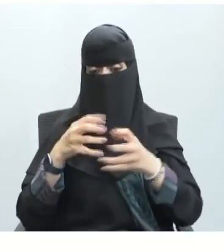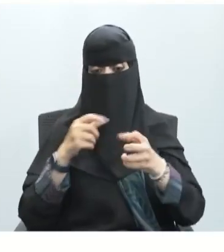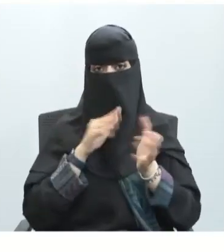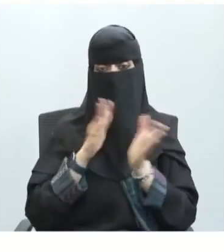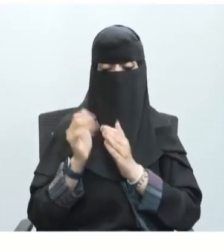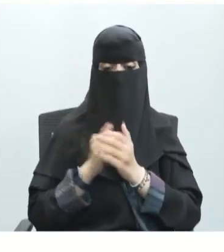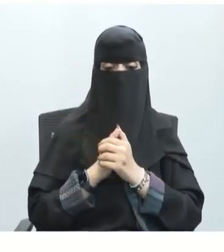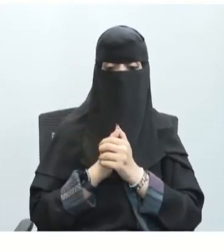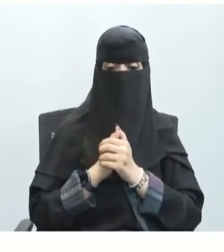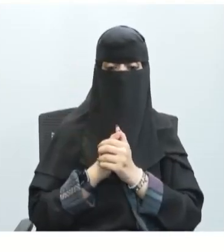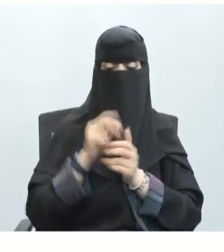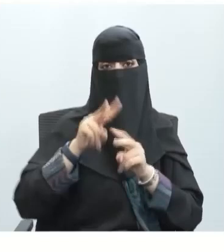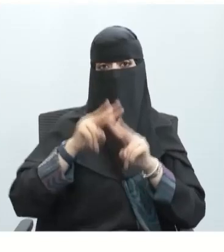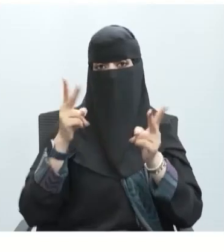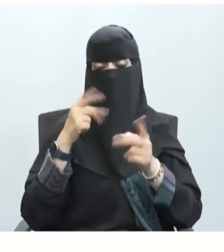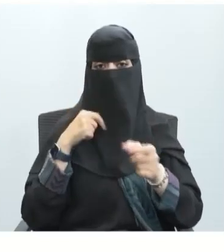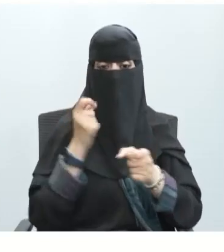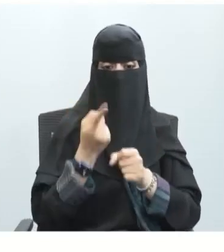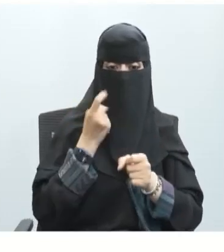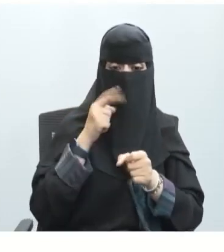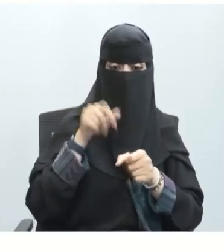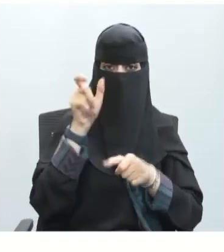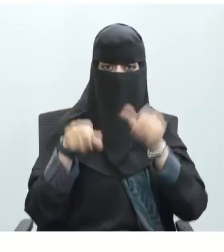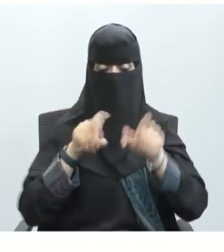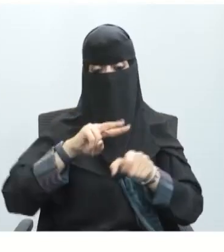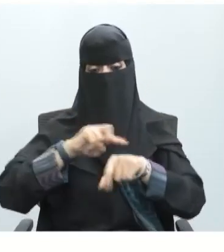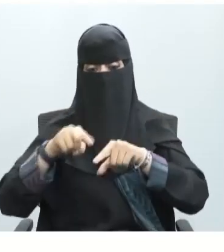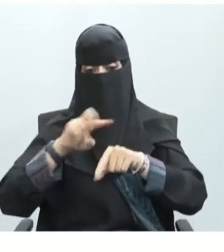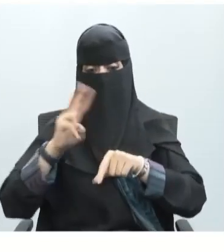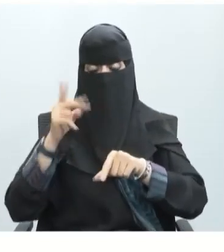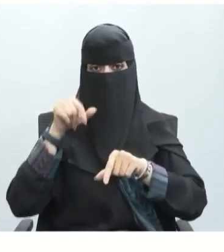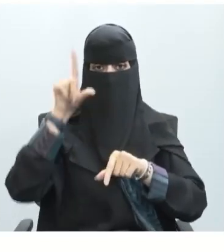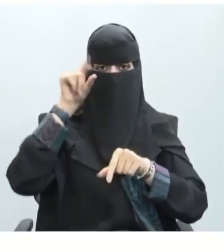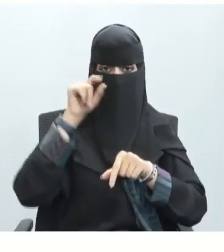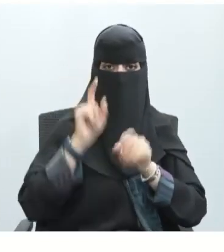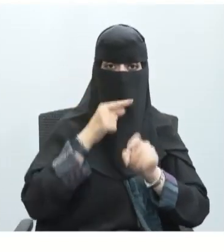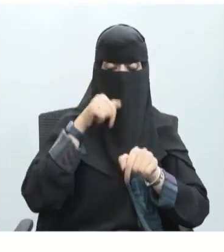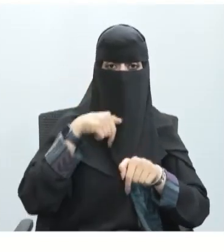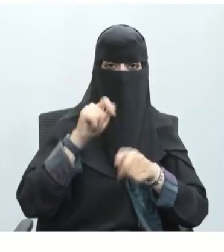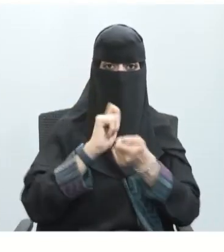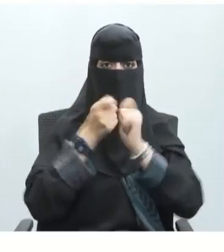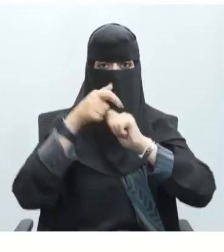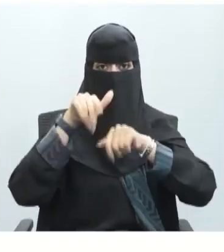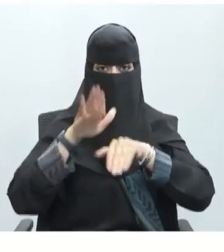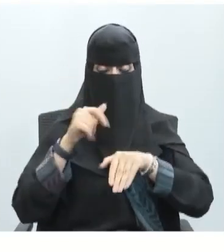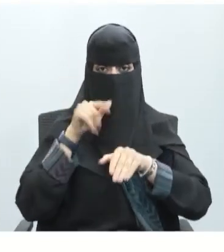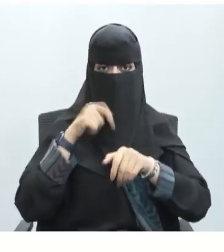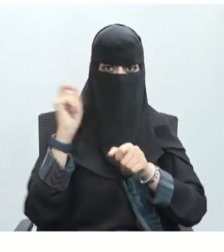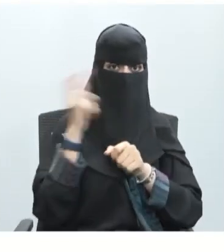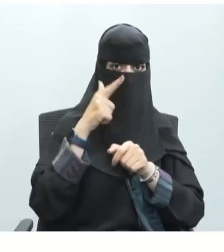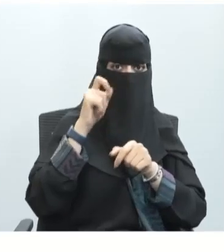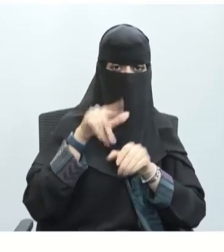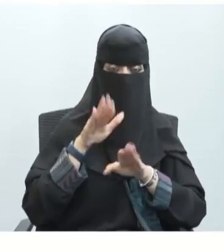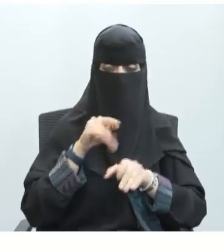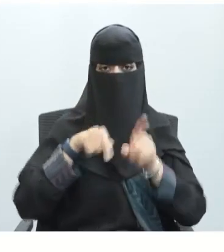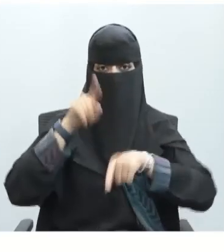وفسري إجابتك تختلف بالتأكيد الاستجابة من شخص إلى آخر فيرمش الشخص بناء على التغيرات التي حصلت بشدة أو